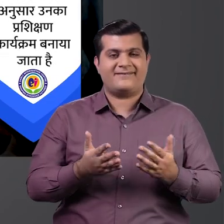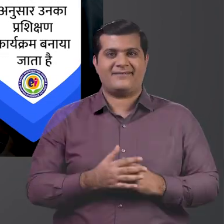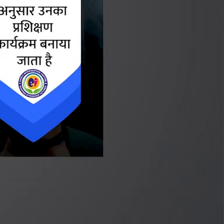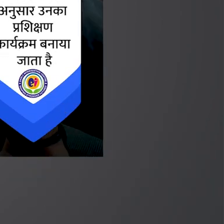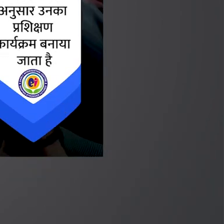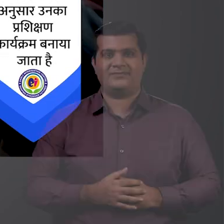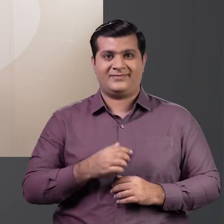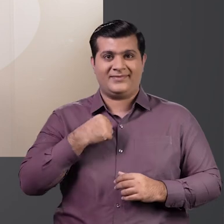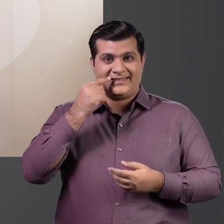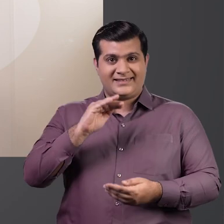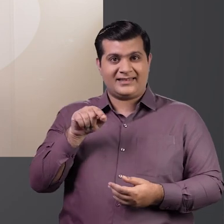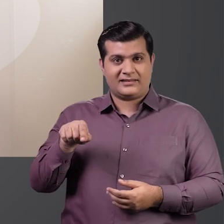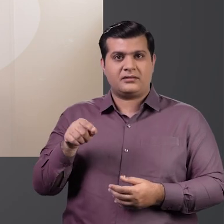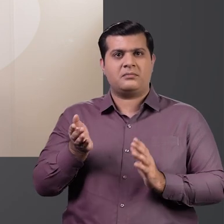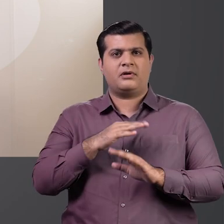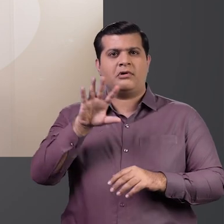सिखाया जाता है